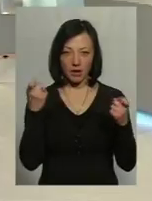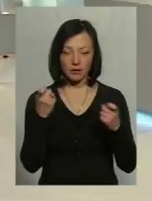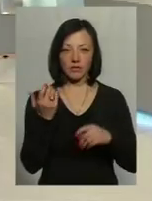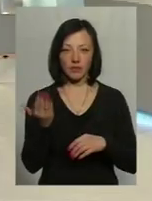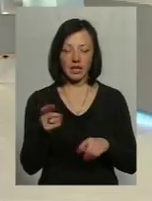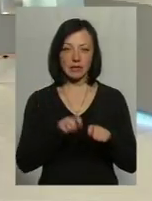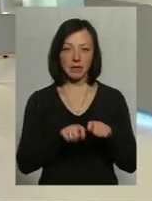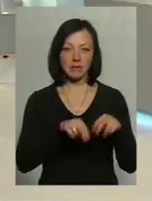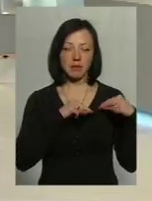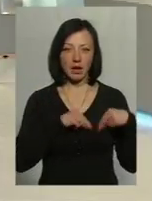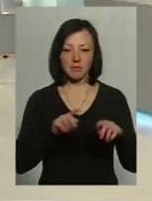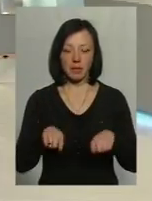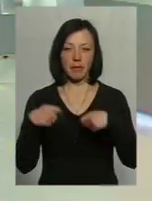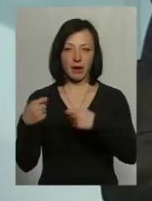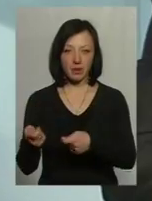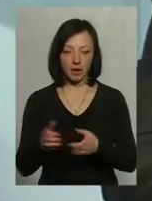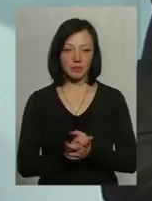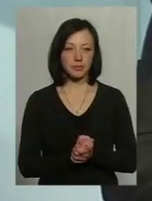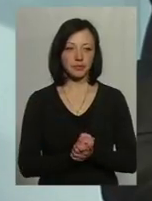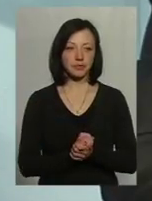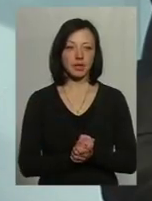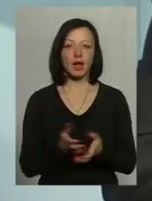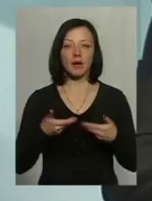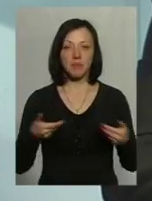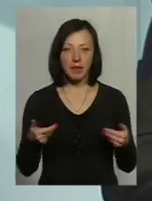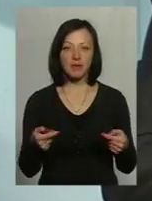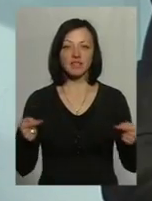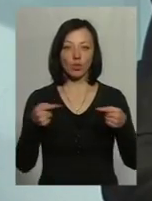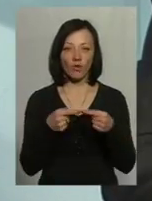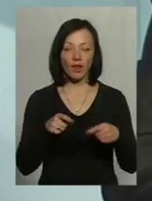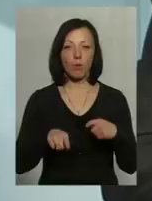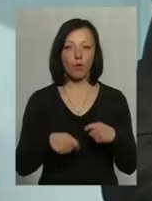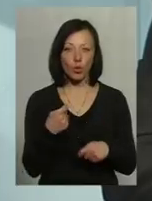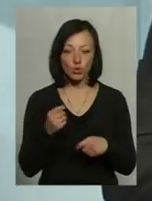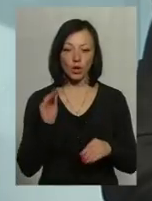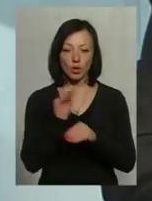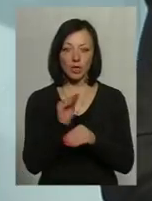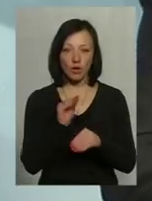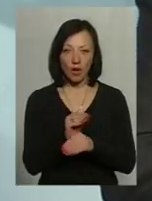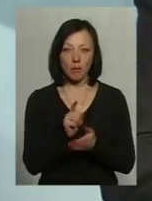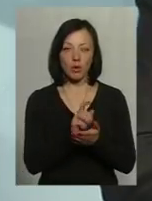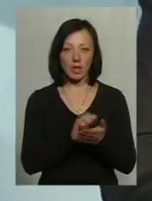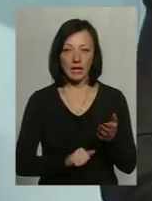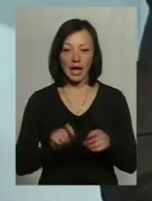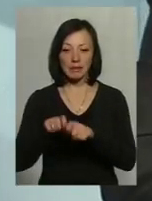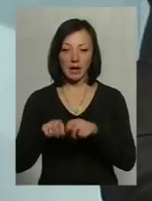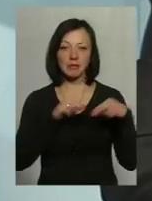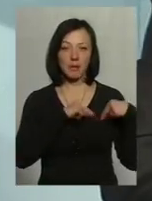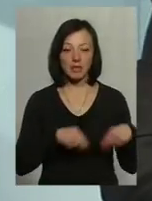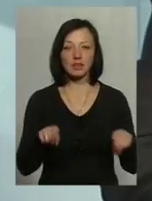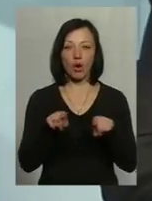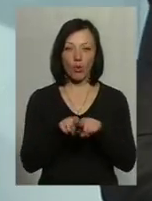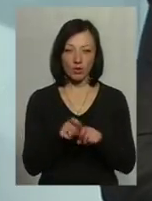інспекція праці ми туди передали. Ми встановили, значить, порушення, донарахували податки, інспекція праці відповідно також